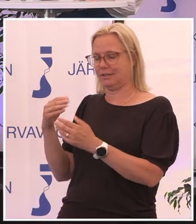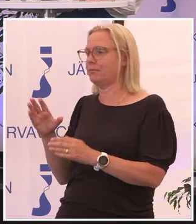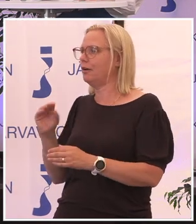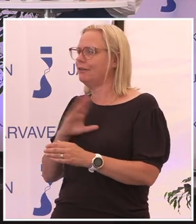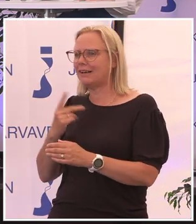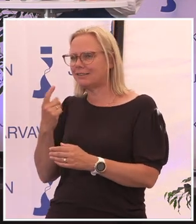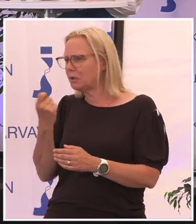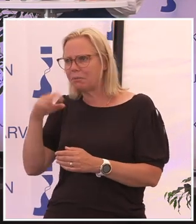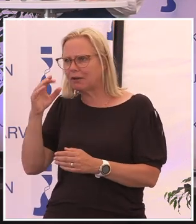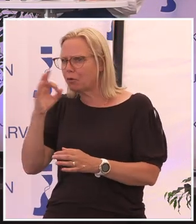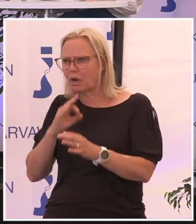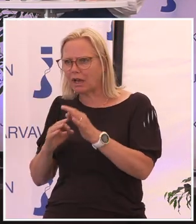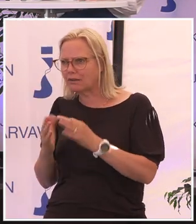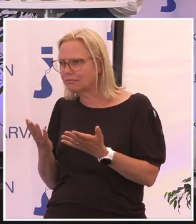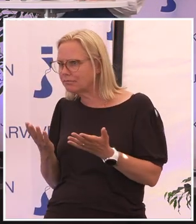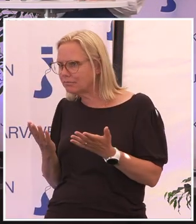till hand?